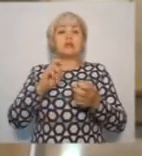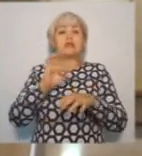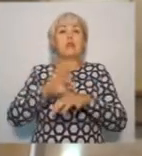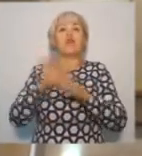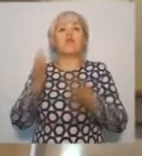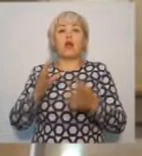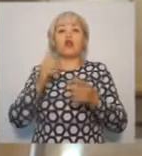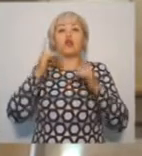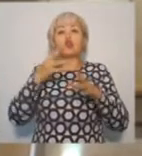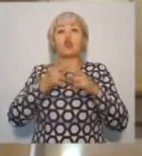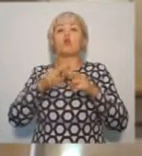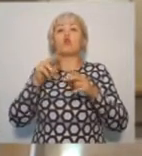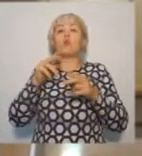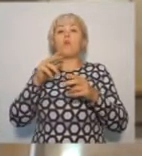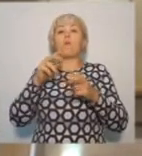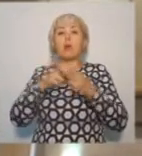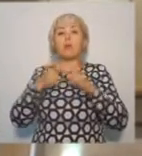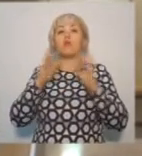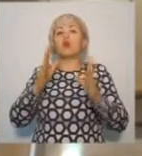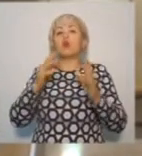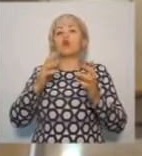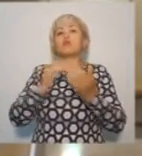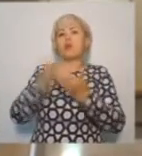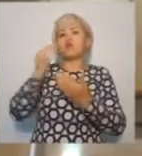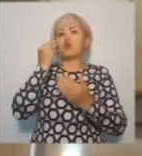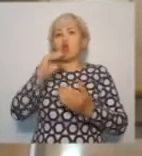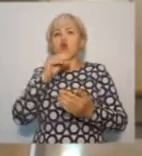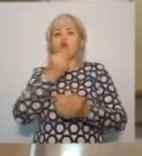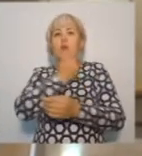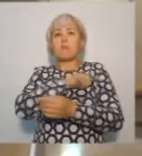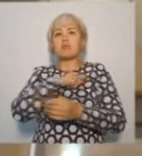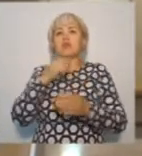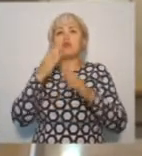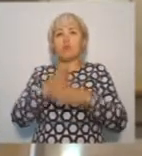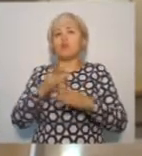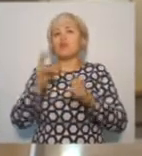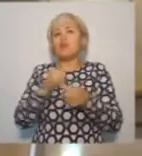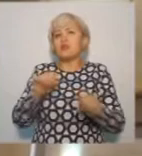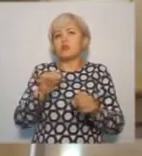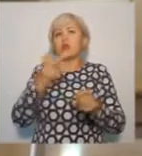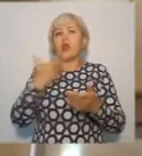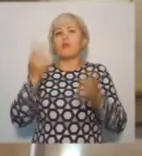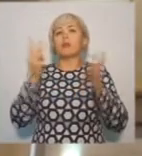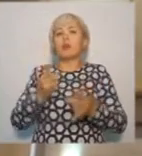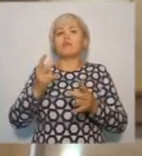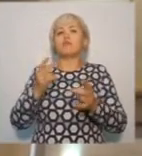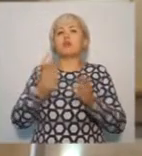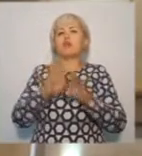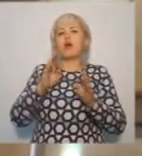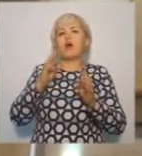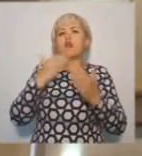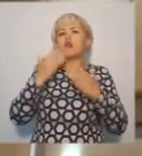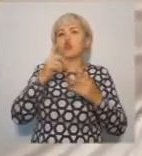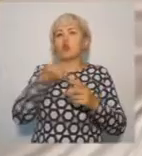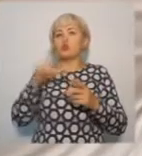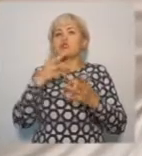постепенная, но очень большая, очень нужная работа. Нам необходимо сегодня переформатировать, начать переформатировать отношение людей к